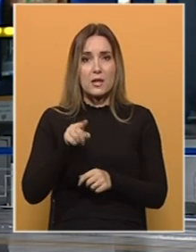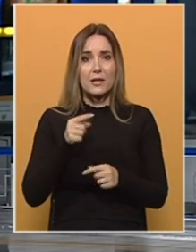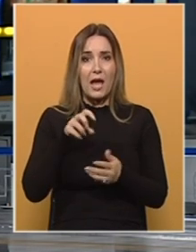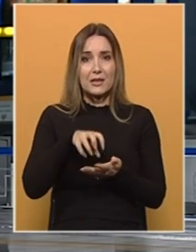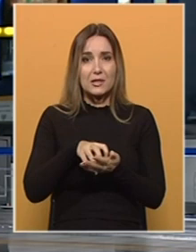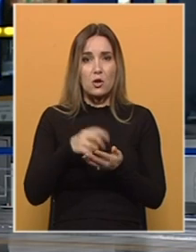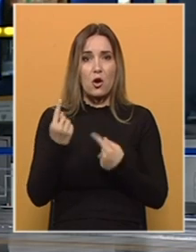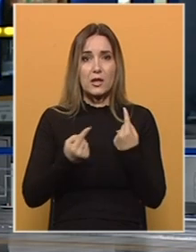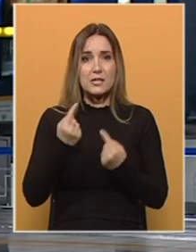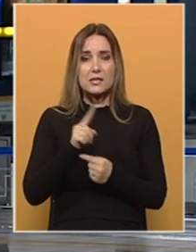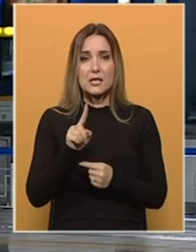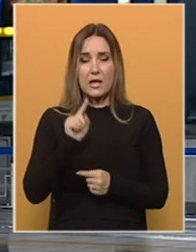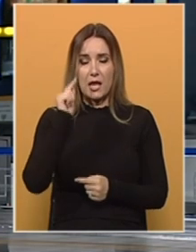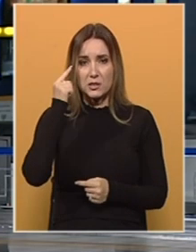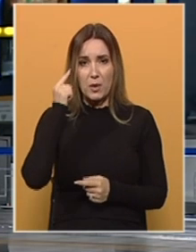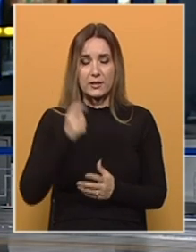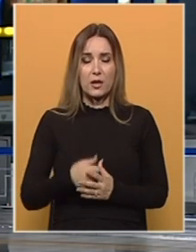kriznog stožera nije ni razmatrao.